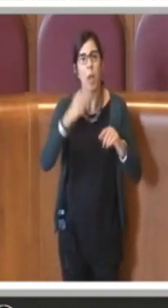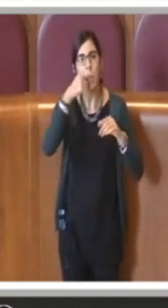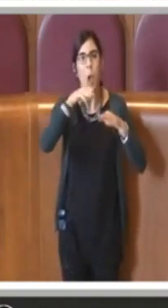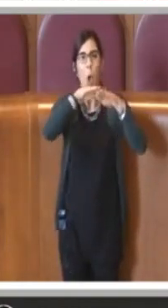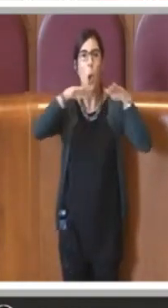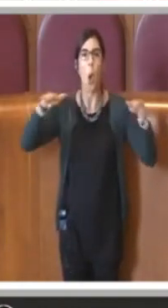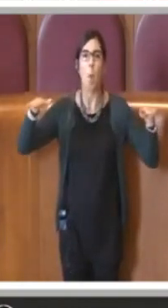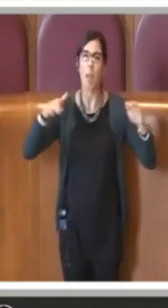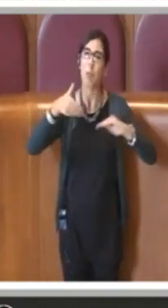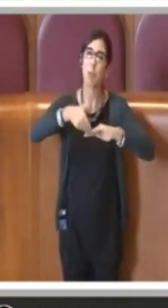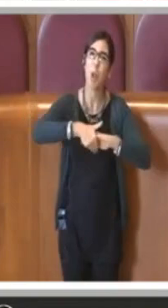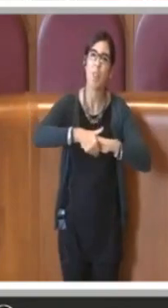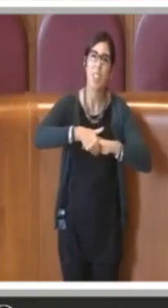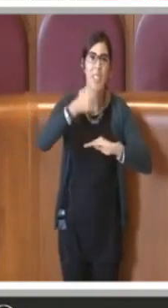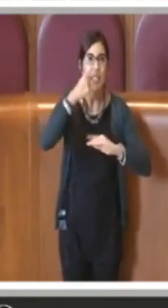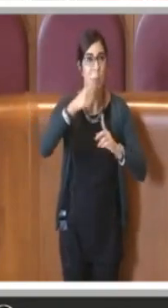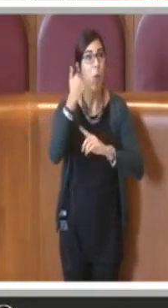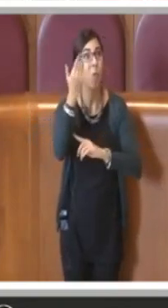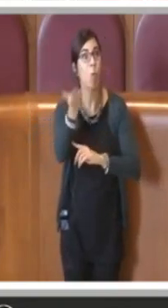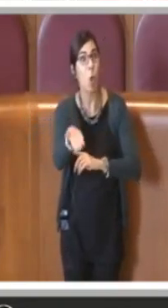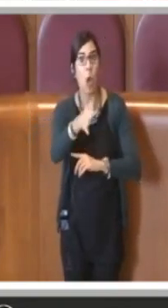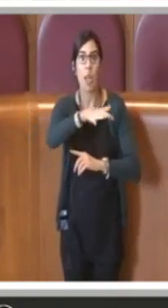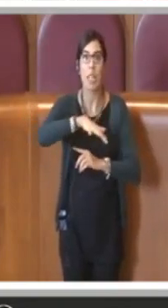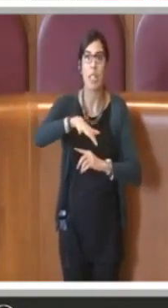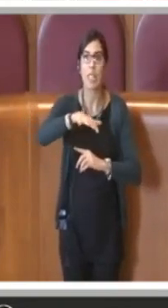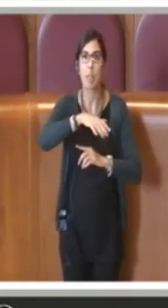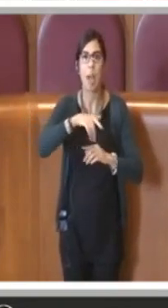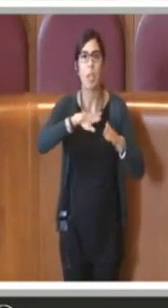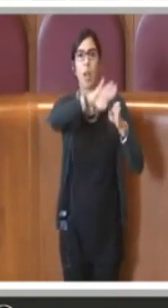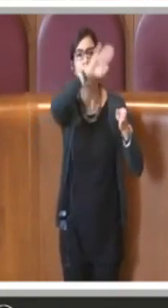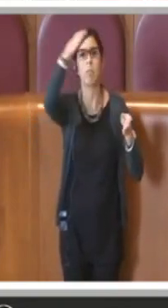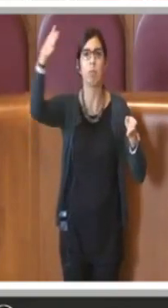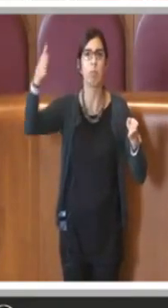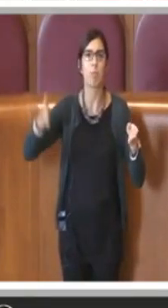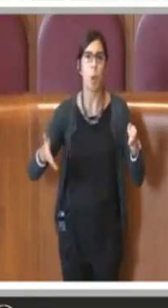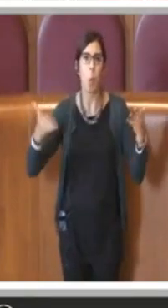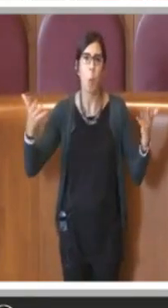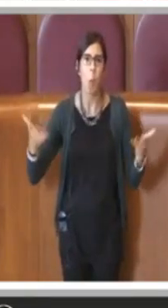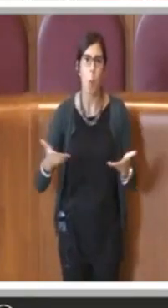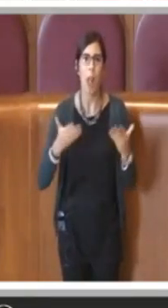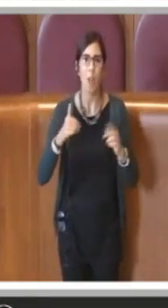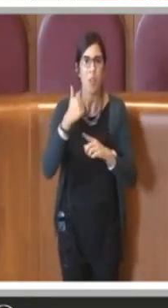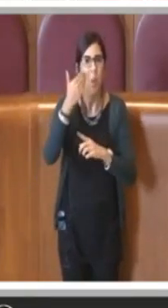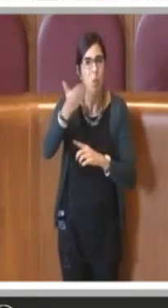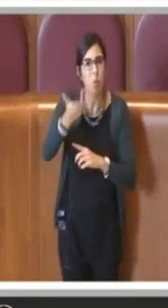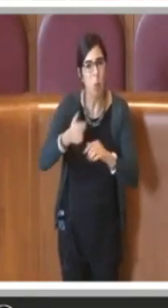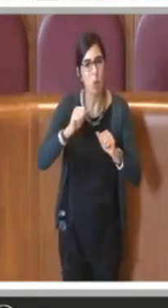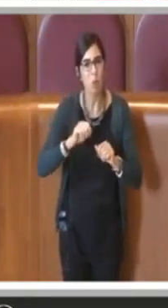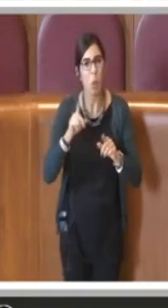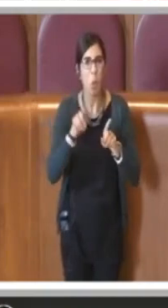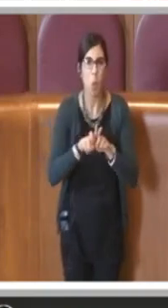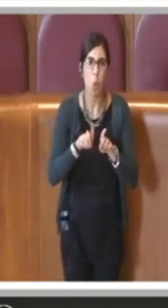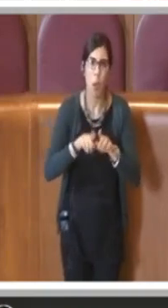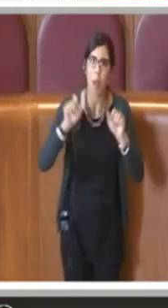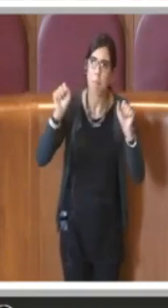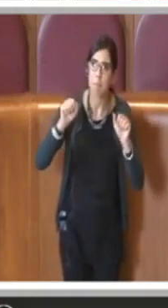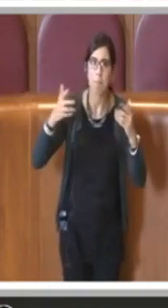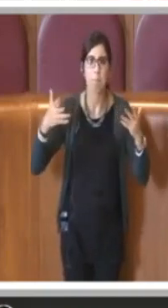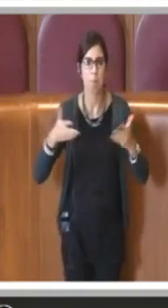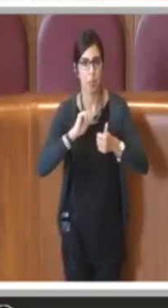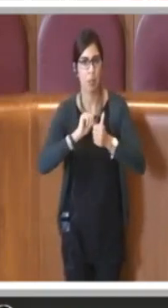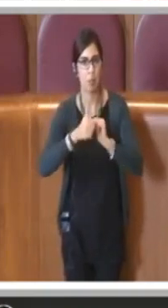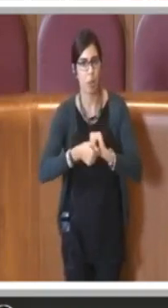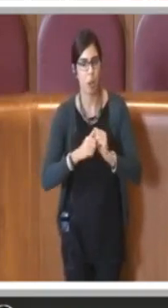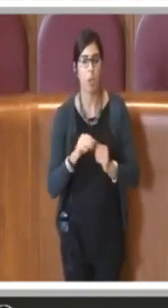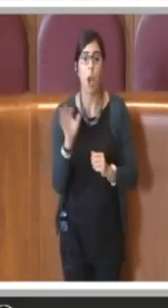per poter utilizzare gli spazi all'aperto e dunque fare attività all'esterno. Oppure locali per